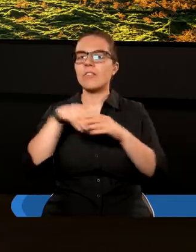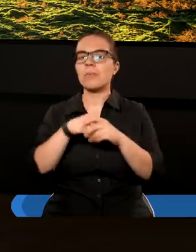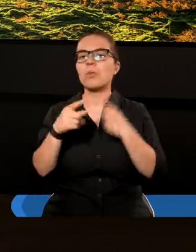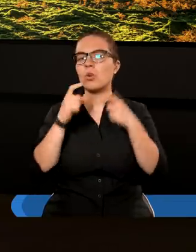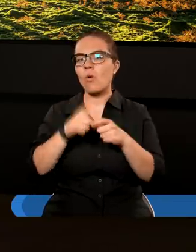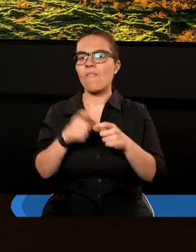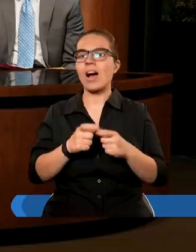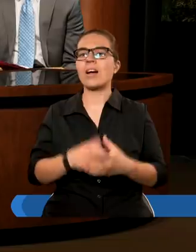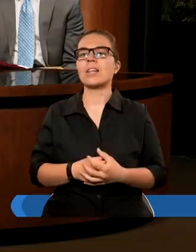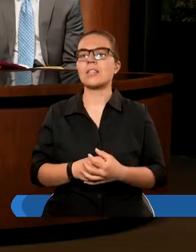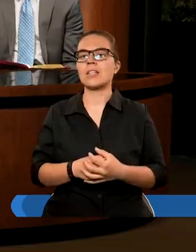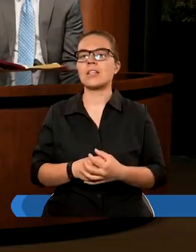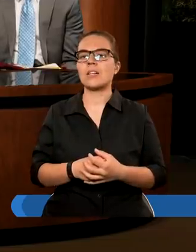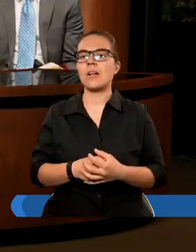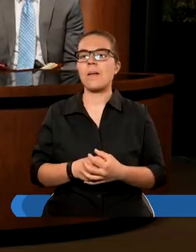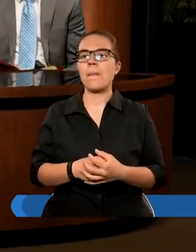Chrystusa?